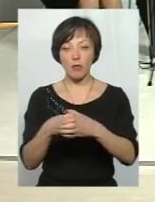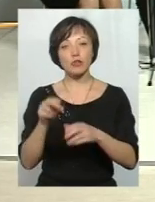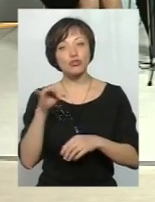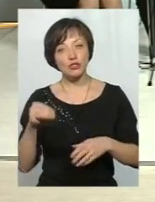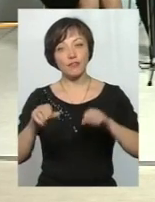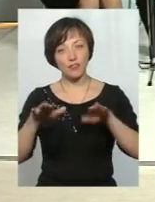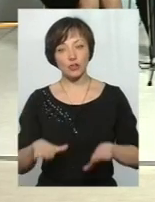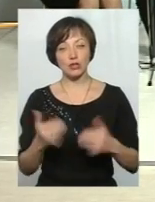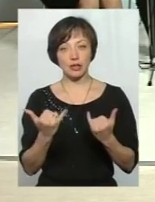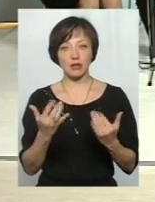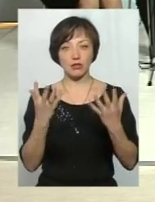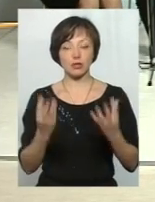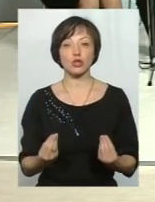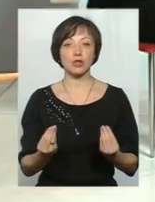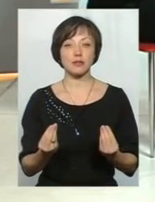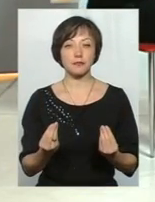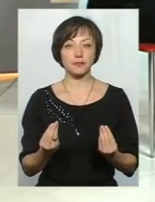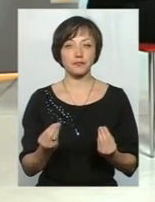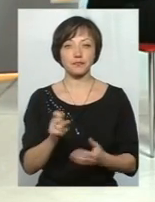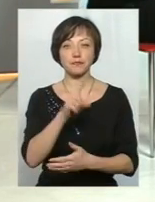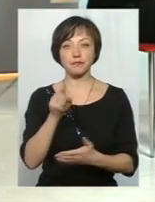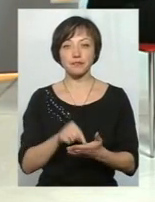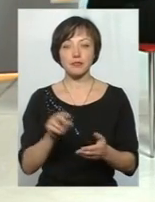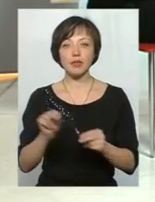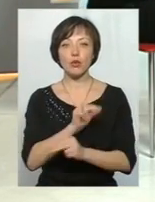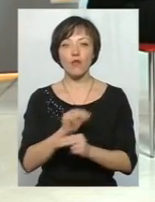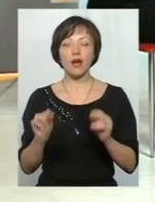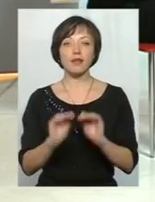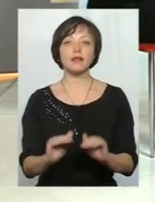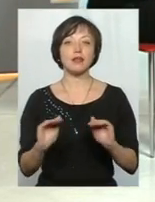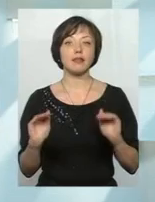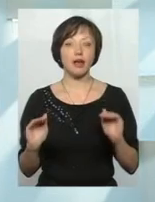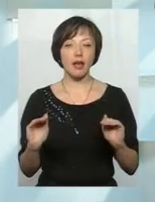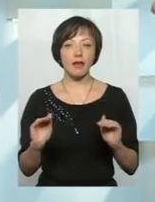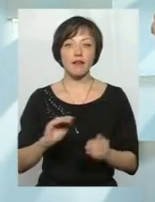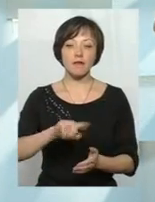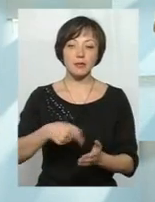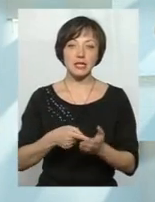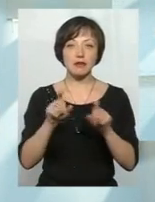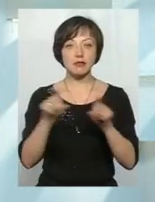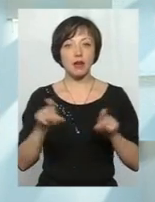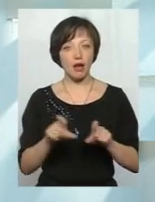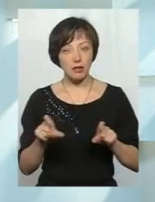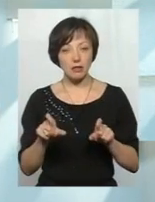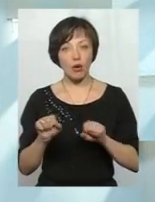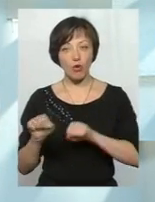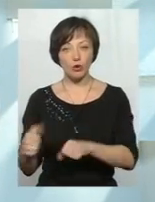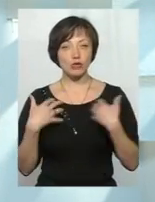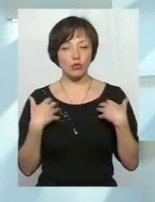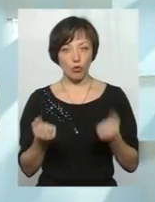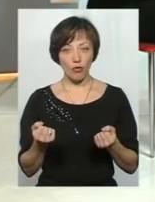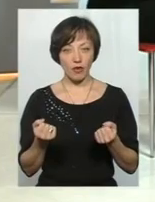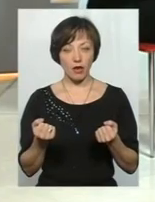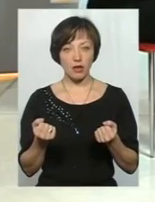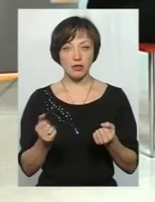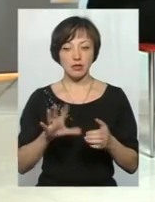даний час питання лікування дітей в міських закладах охорони здоров'я